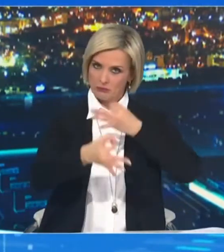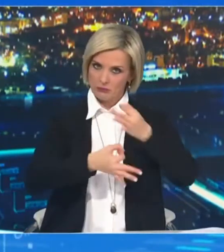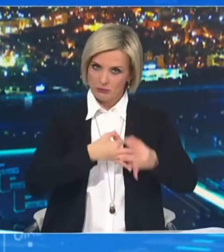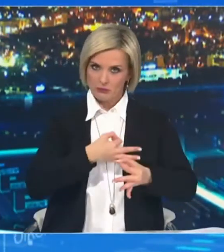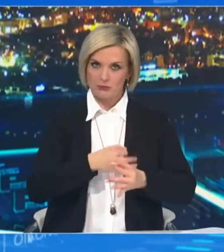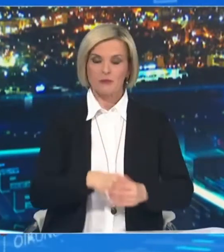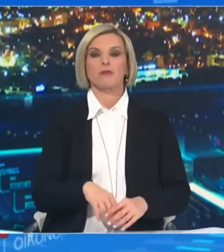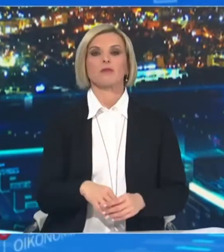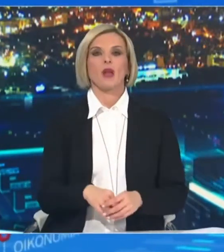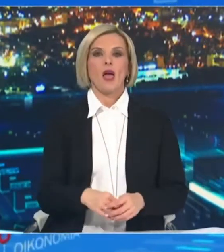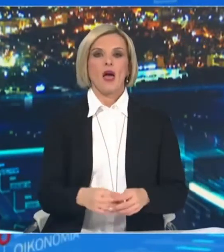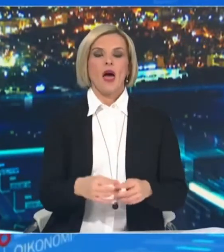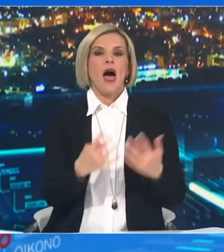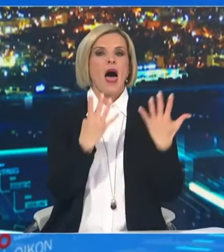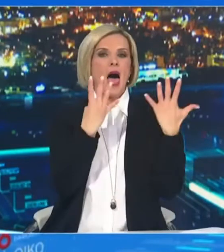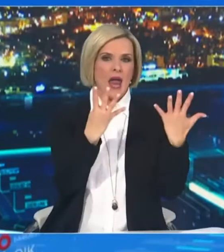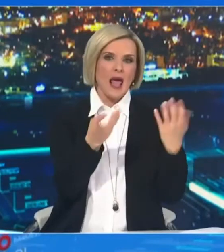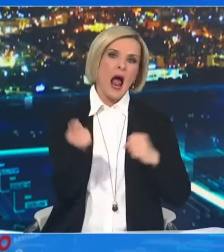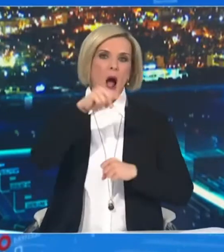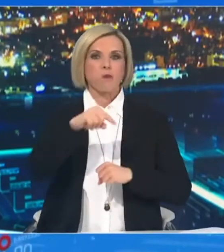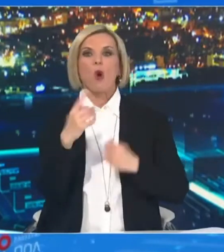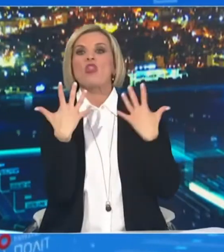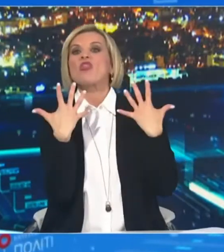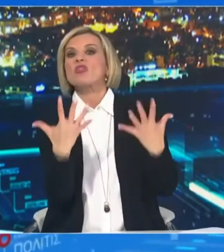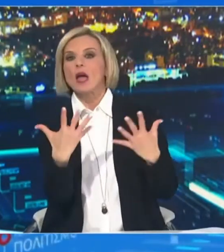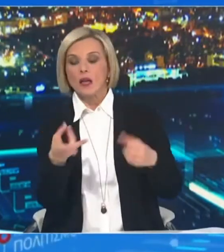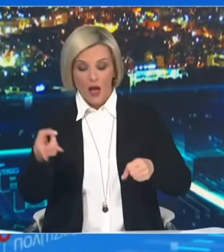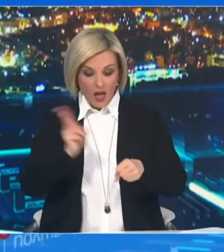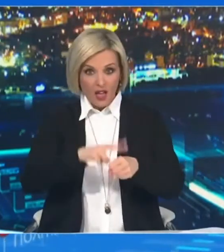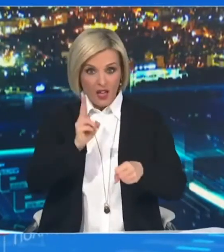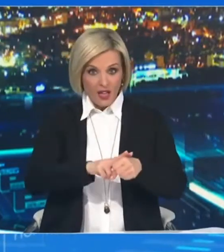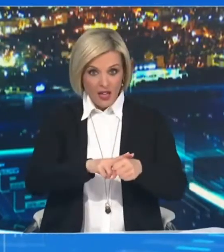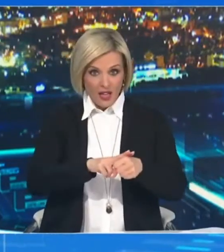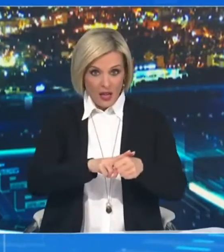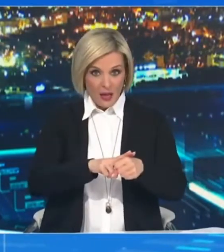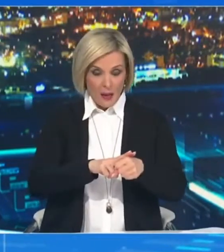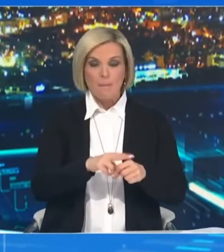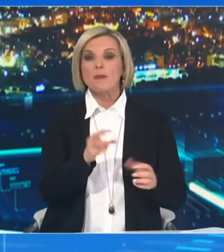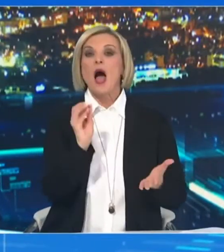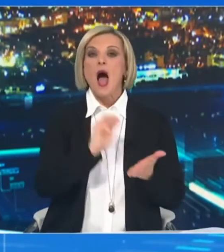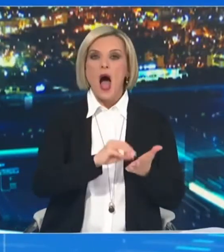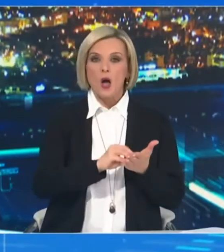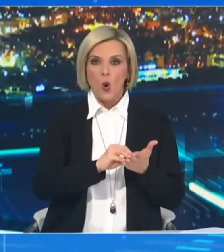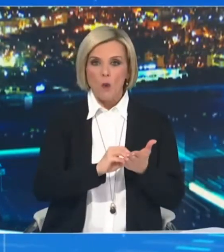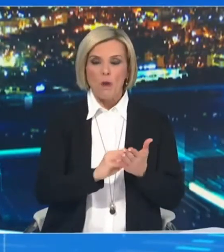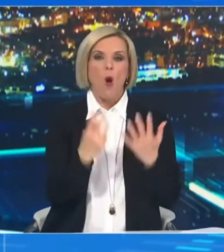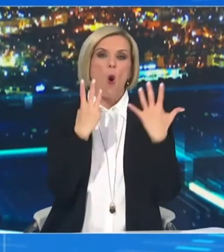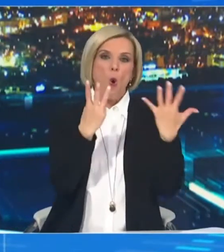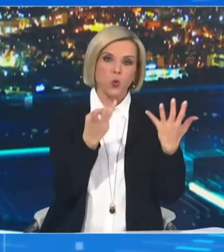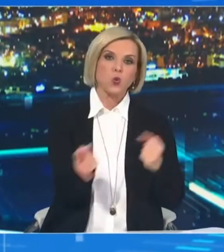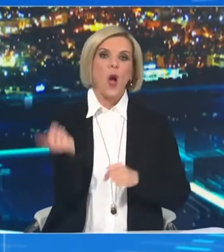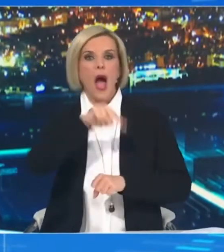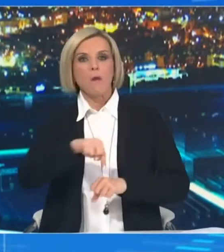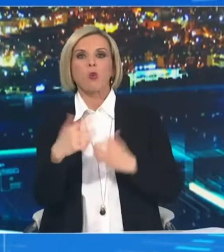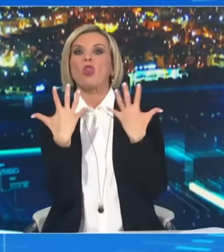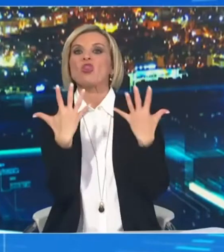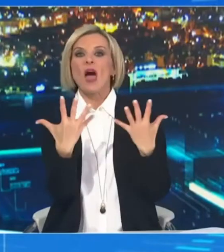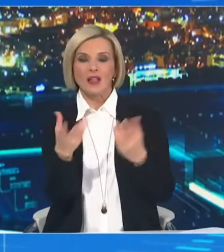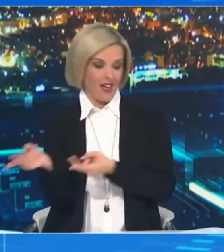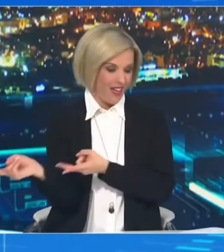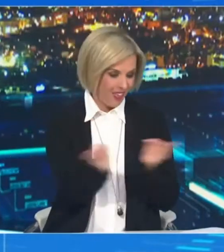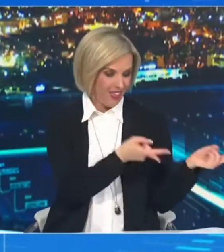9 στους 10 θανάτους και σχεδόν 8 στις 10 εισαγωγές της μονάδες